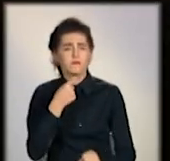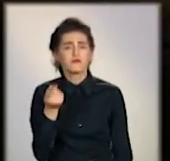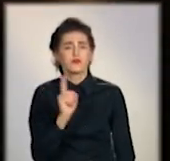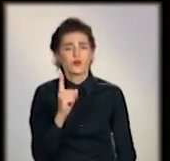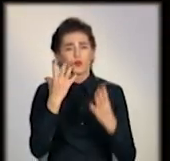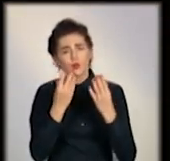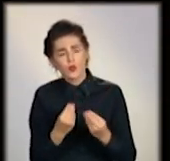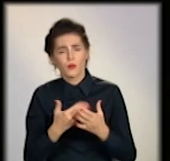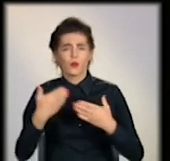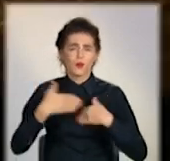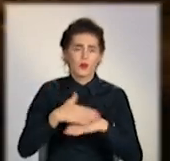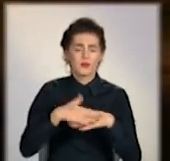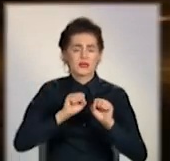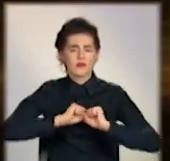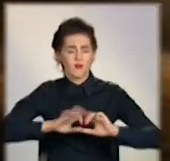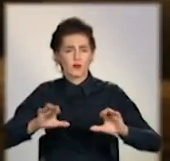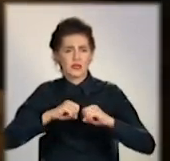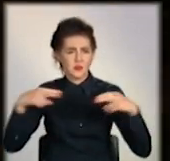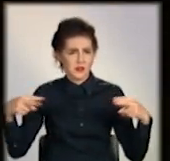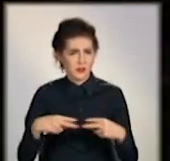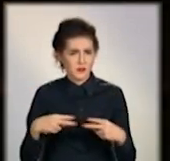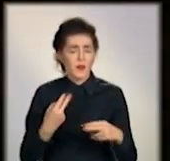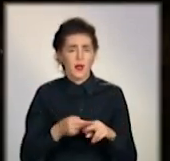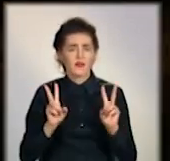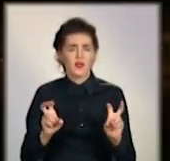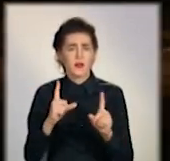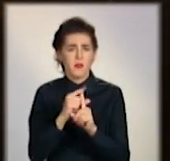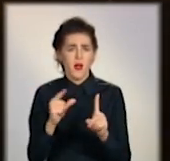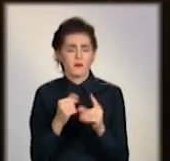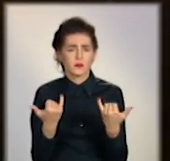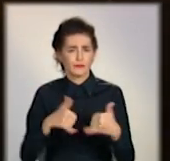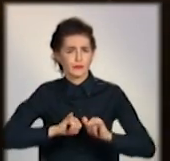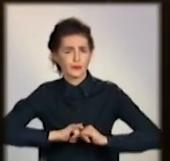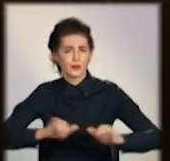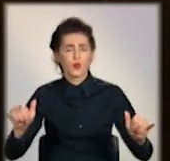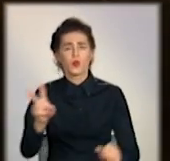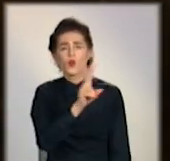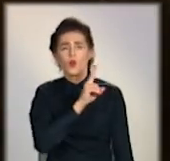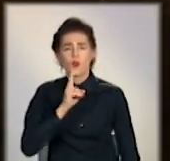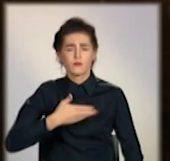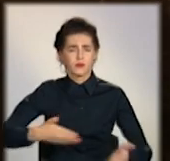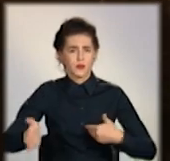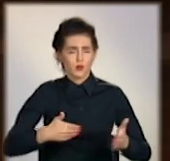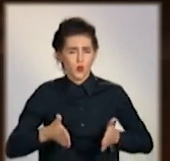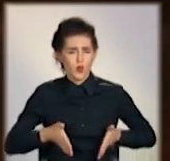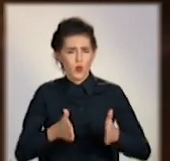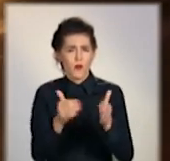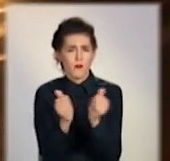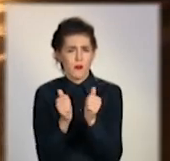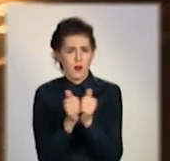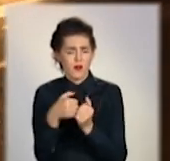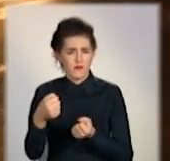доби використовувати світловідбивні елементи. Таке правило поширюється на тих, хто йде проїзною частиною або